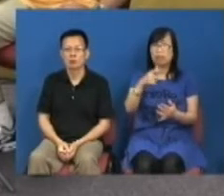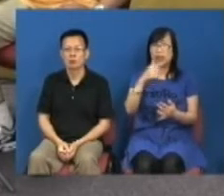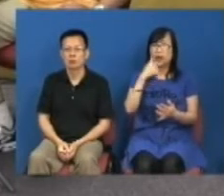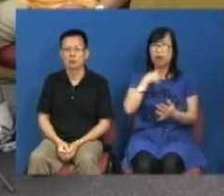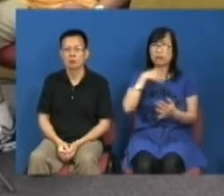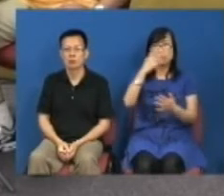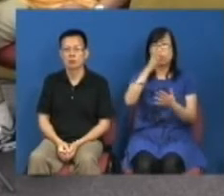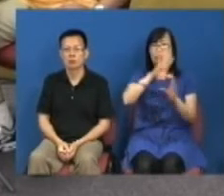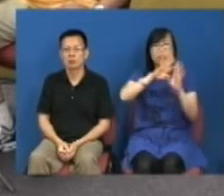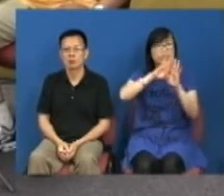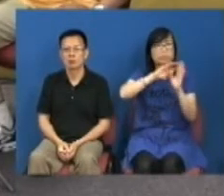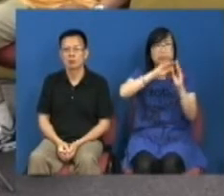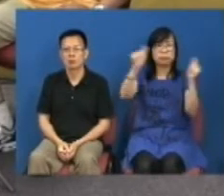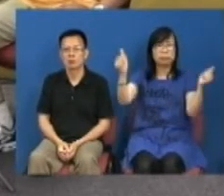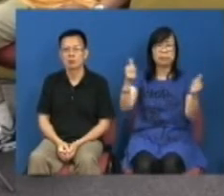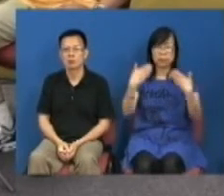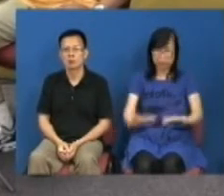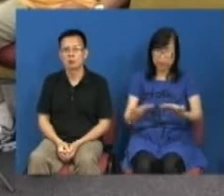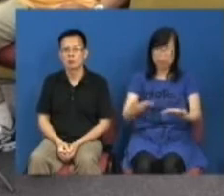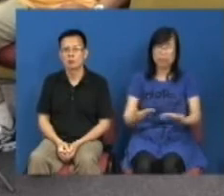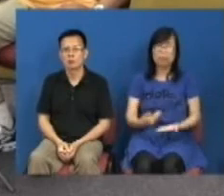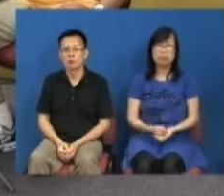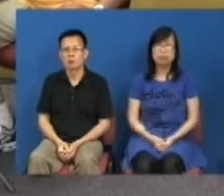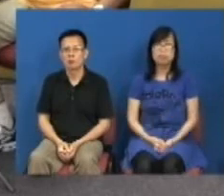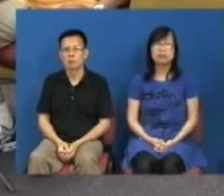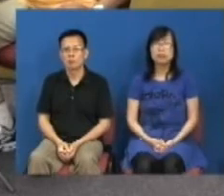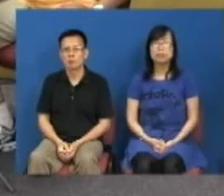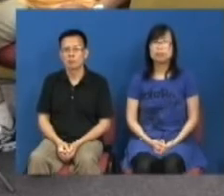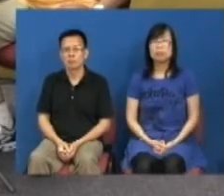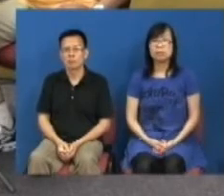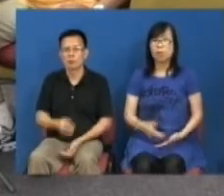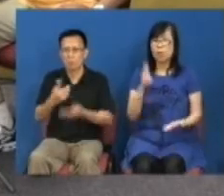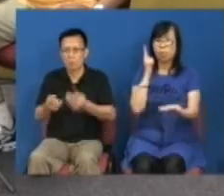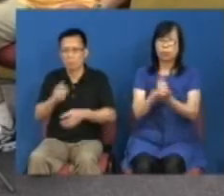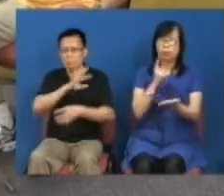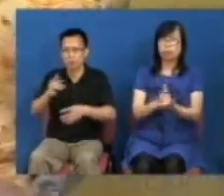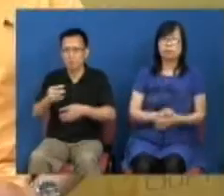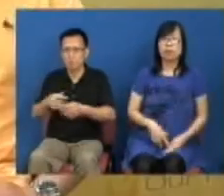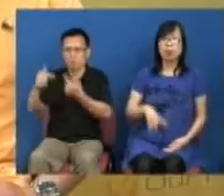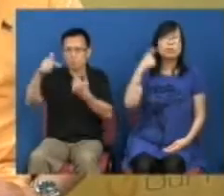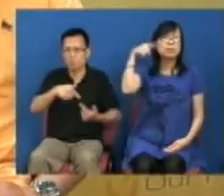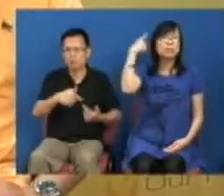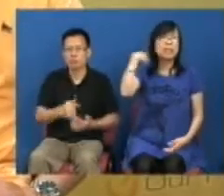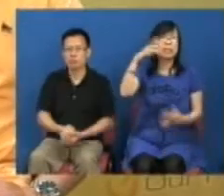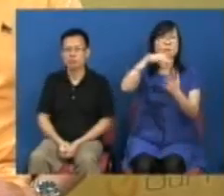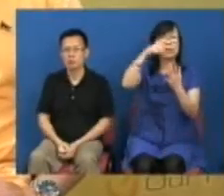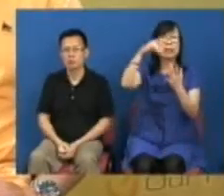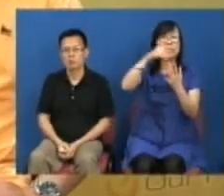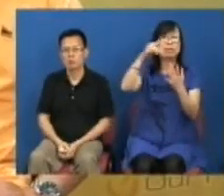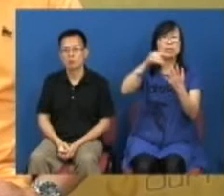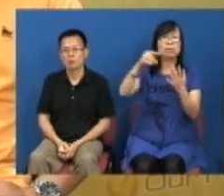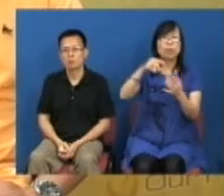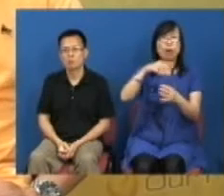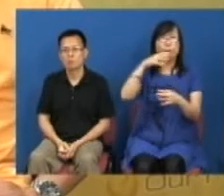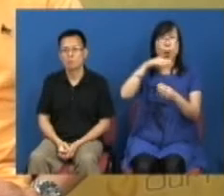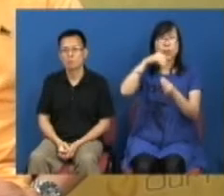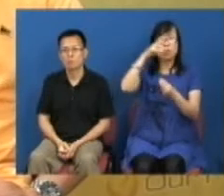去淘汰它现在就是或者是不让他继想多一这是很重要的美国人选择了小布殊但他发